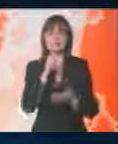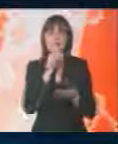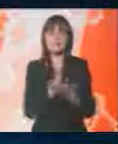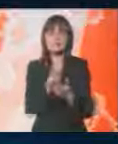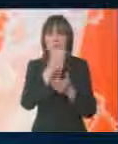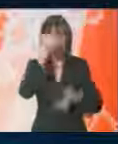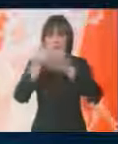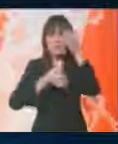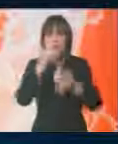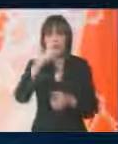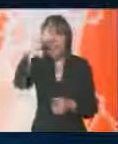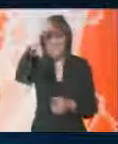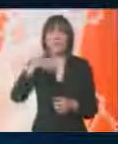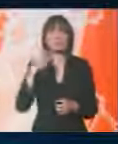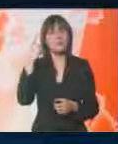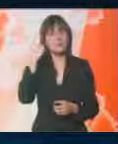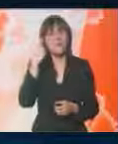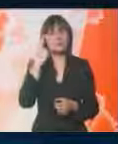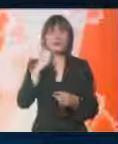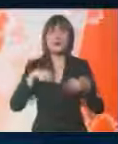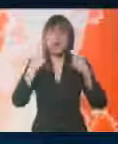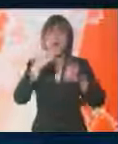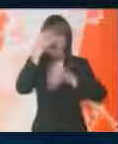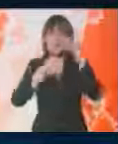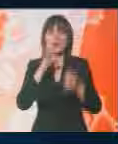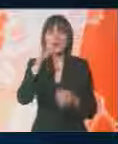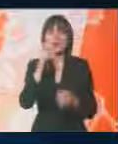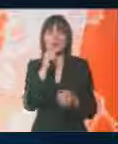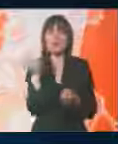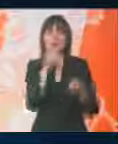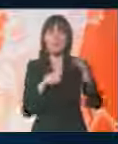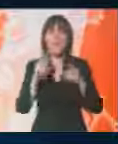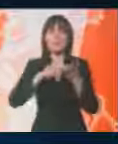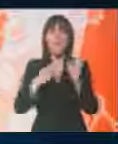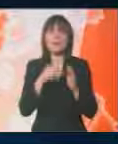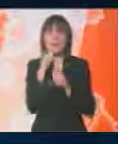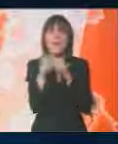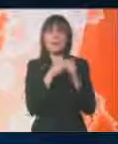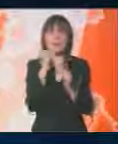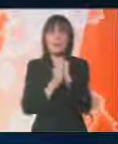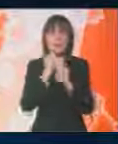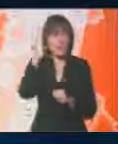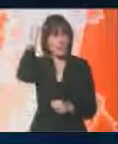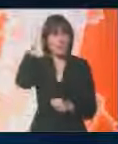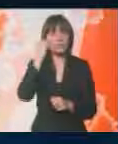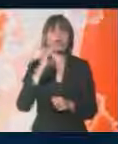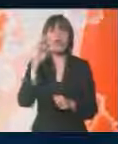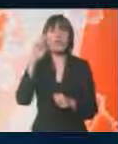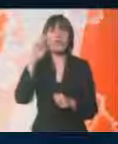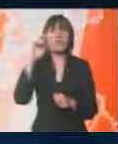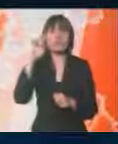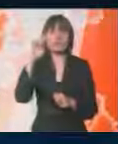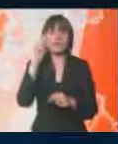sprovede istraga. U Beogradu se nadaju da sledi istraga o sprezi politike i organizovanog kriminala na Kosovu. Oliver